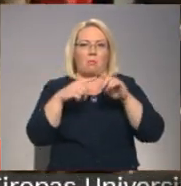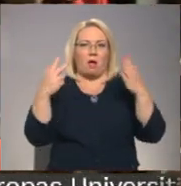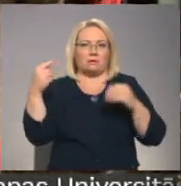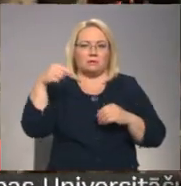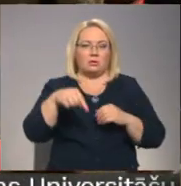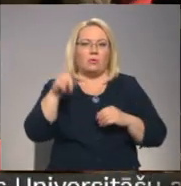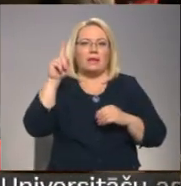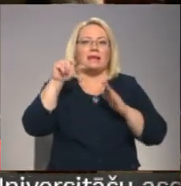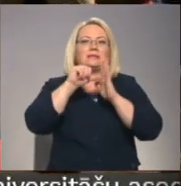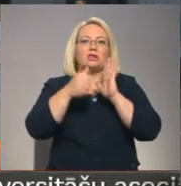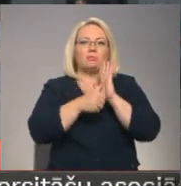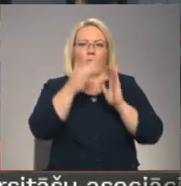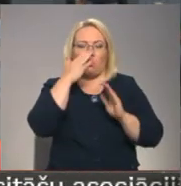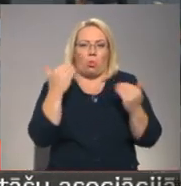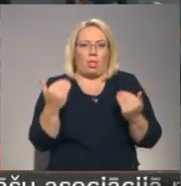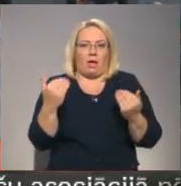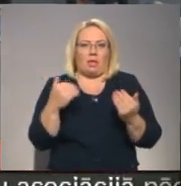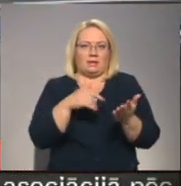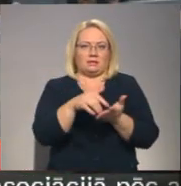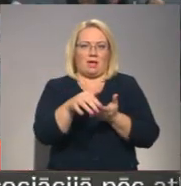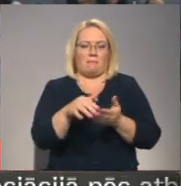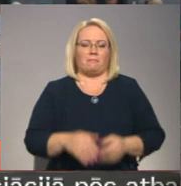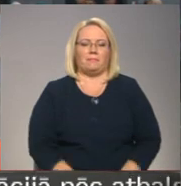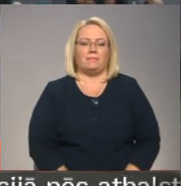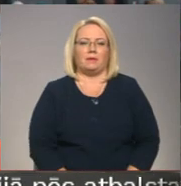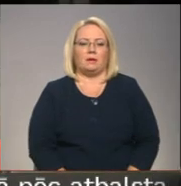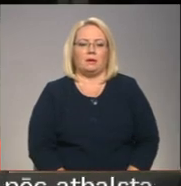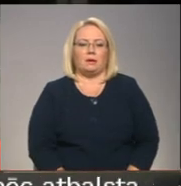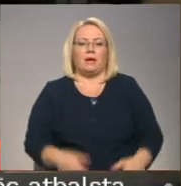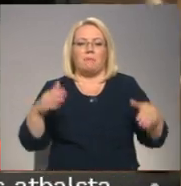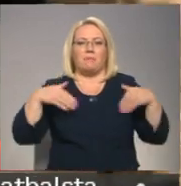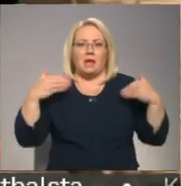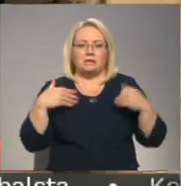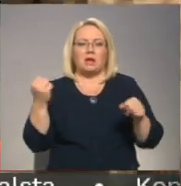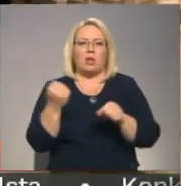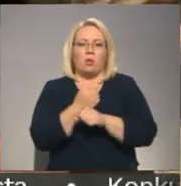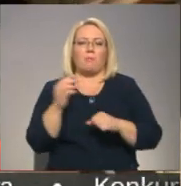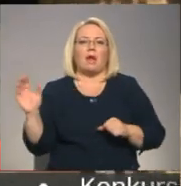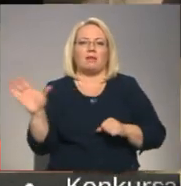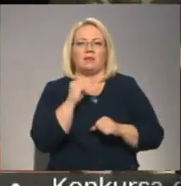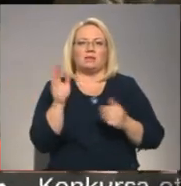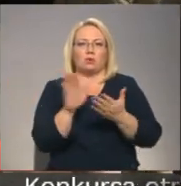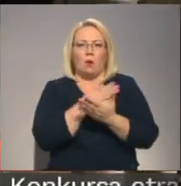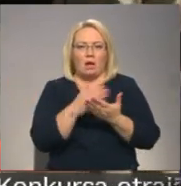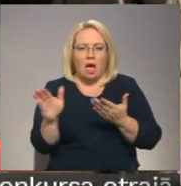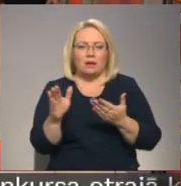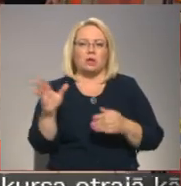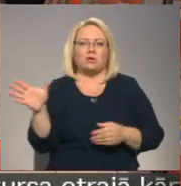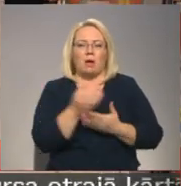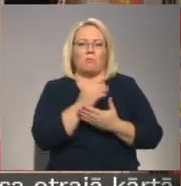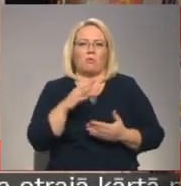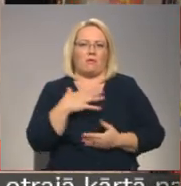Tikai tagad nākamārā. Es esmu priecīga, ka tomēr visi nokārtotas tašā pienākās.